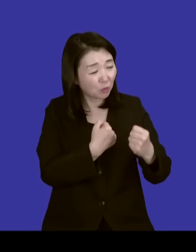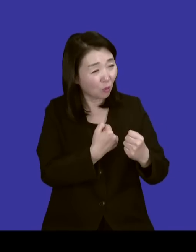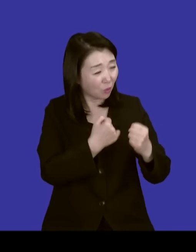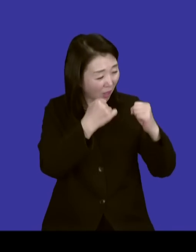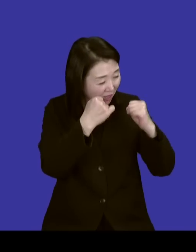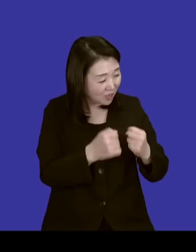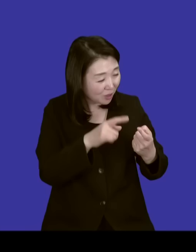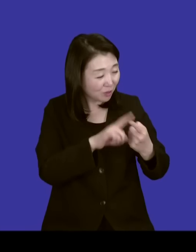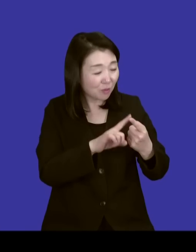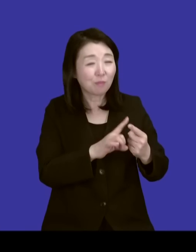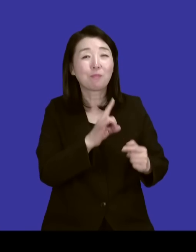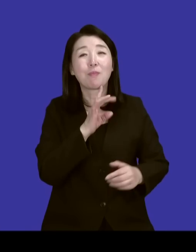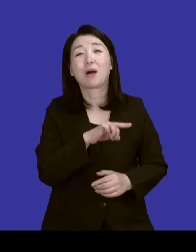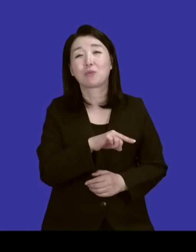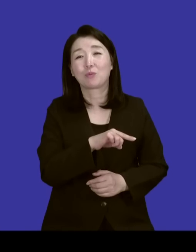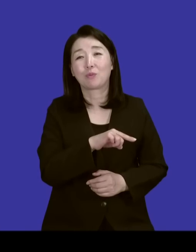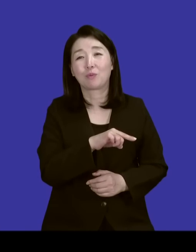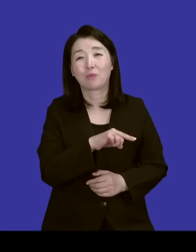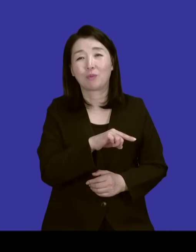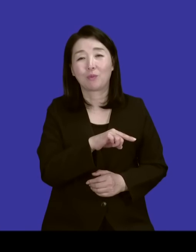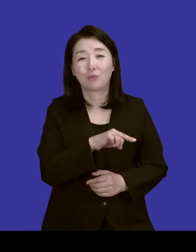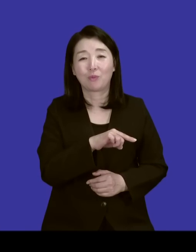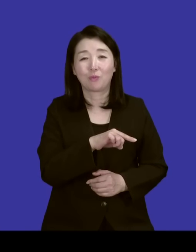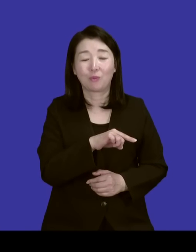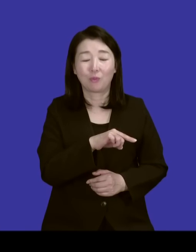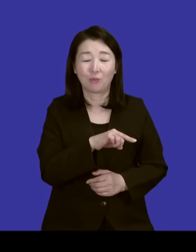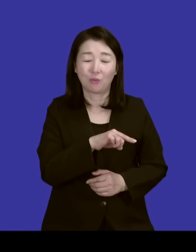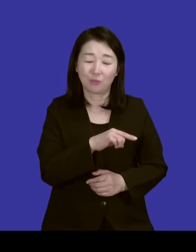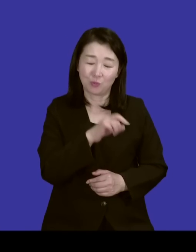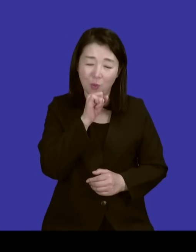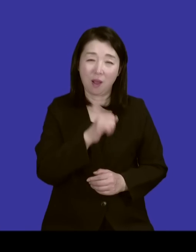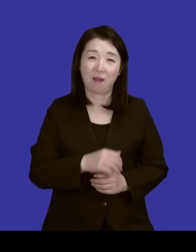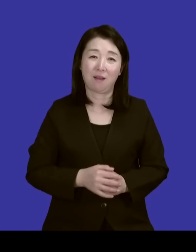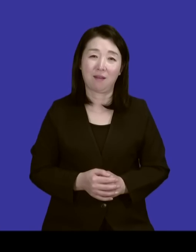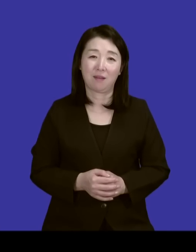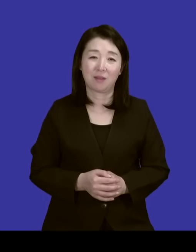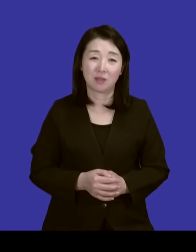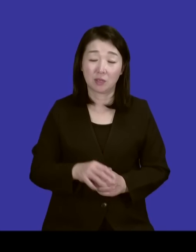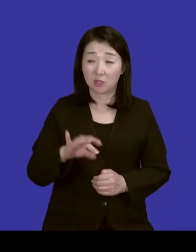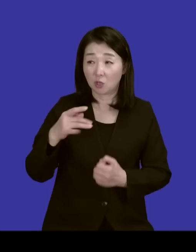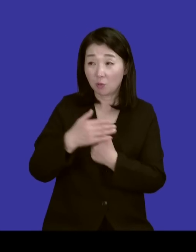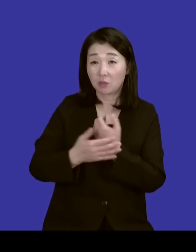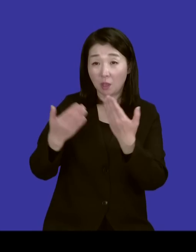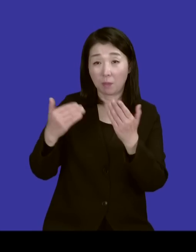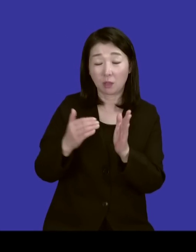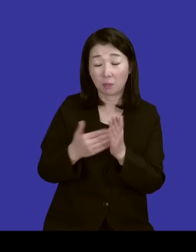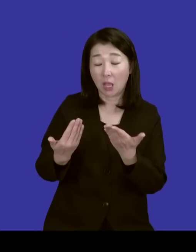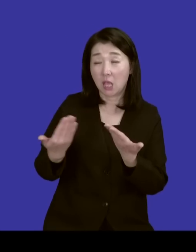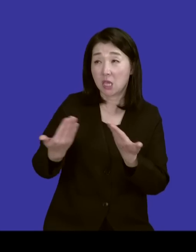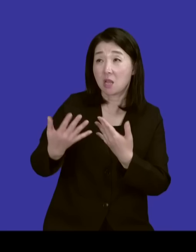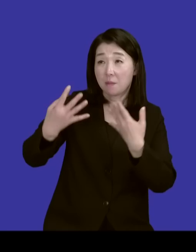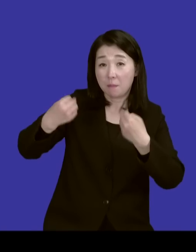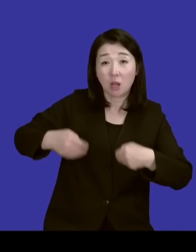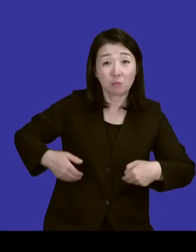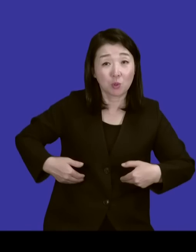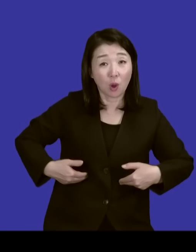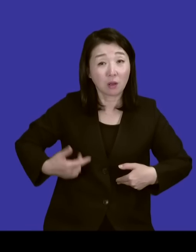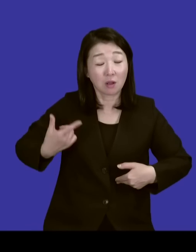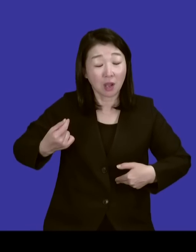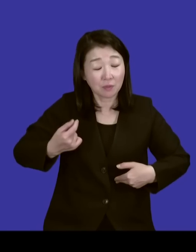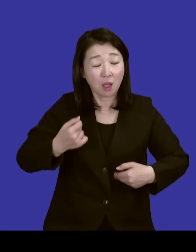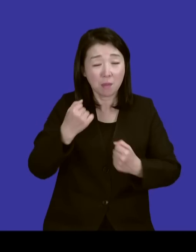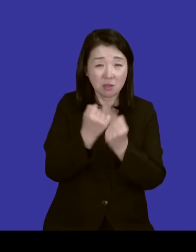존재. 존재만으로. 존재와 일의 차이거든요. 그래서 처음에 은혜를 받았을 때 난 많은 일을 해야 되나 보다. 뭐